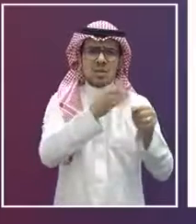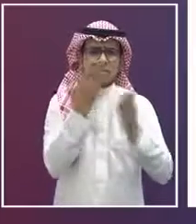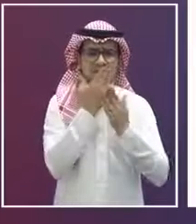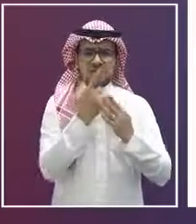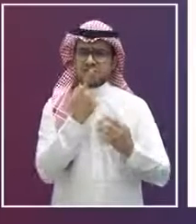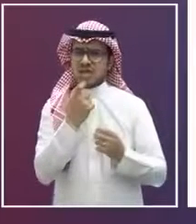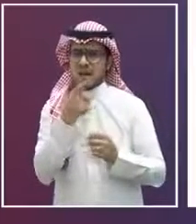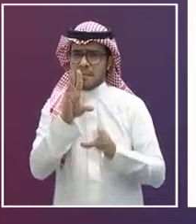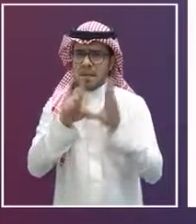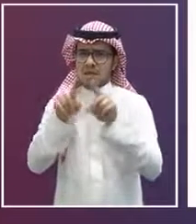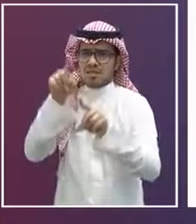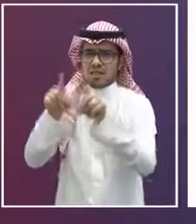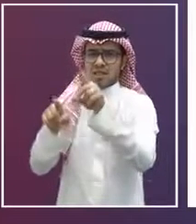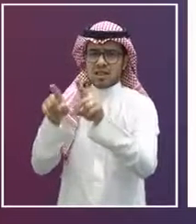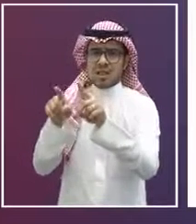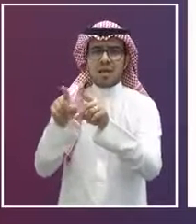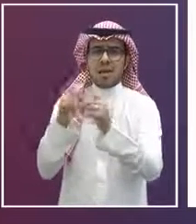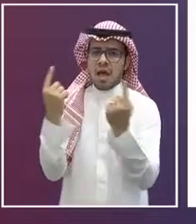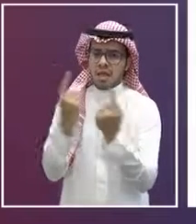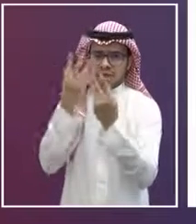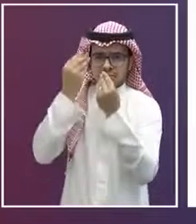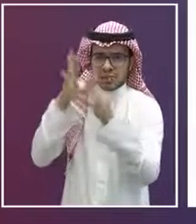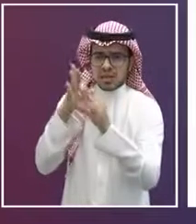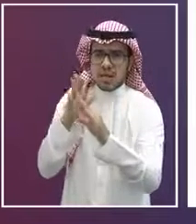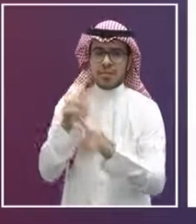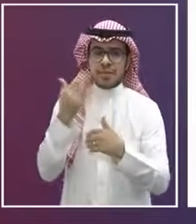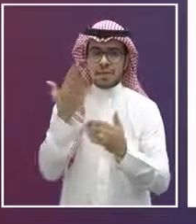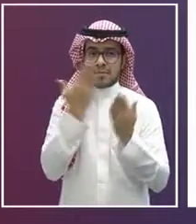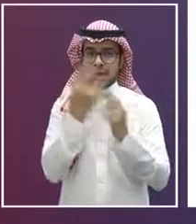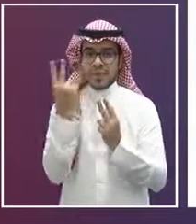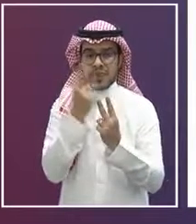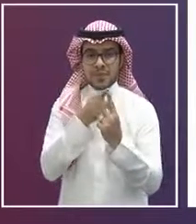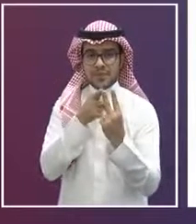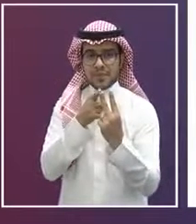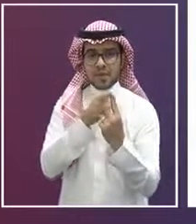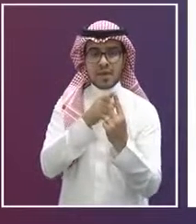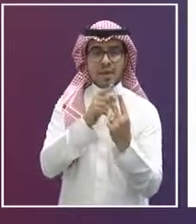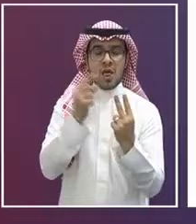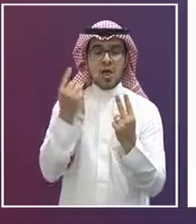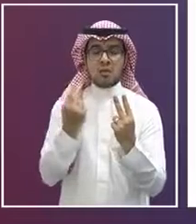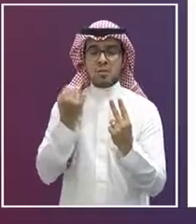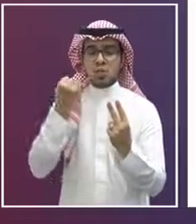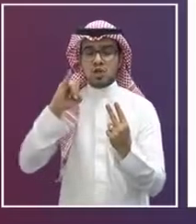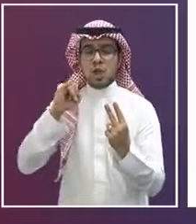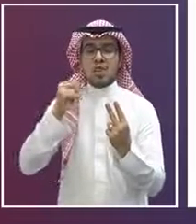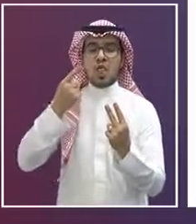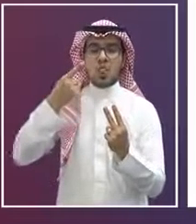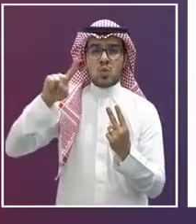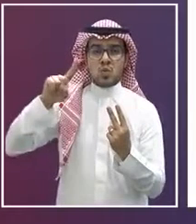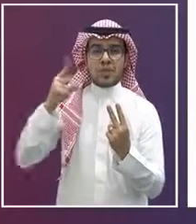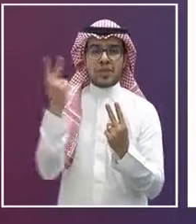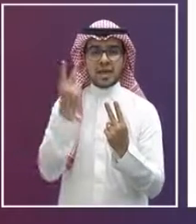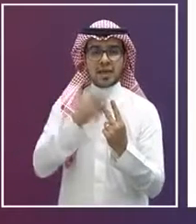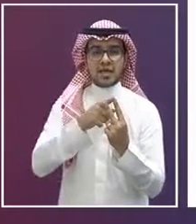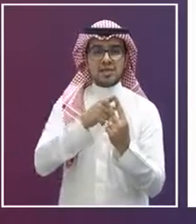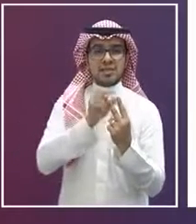بالنسبة لليوم الدراسي سيكون على فترتين للمرحلة المتوسطة والثانوية سيبدأ من الساعة السابعة صباحا إلى